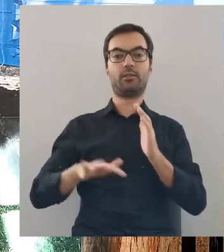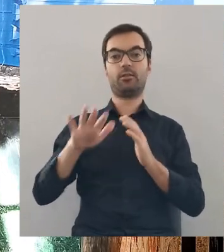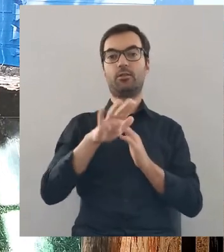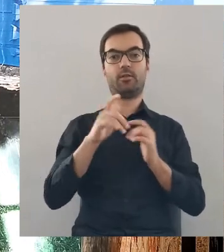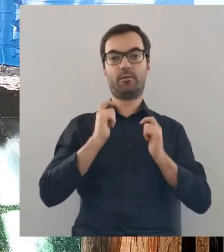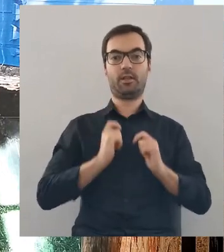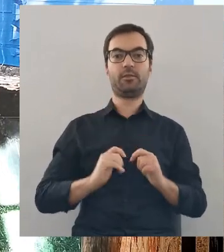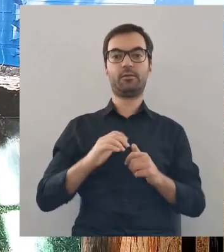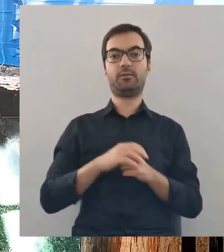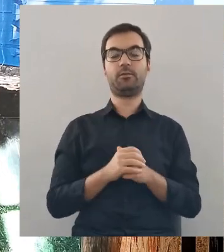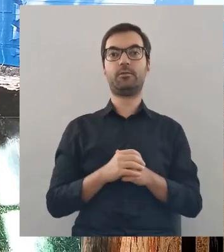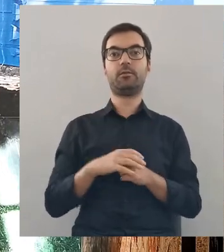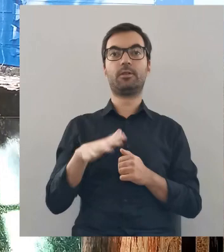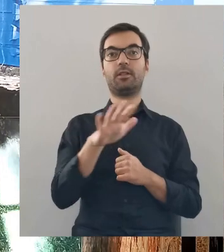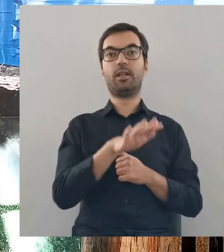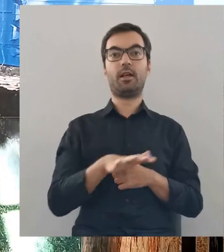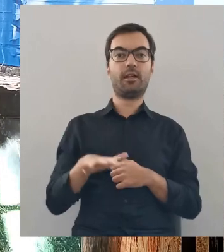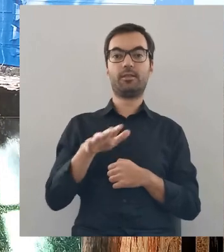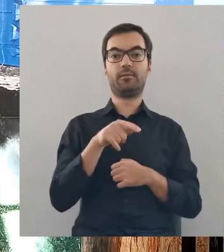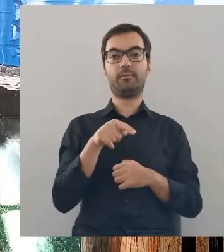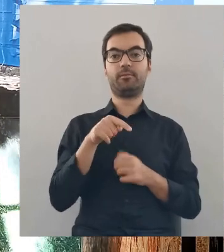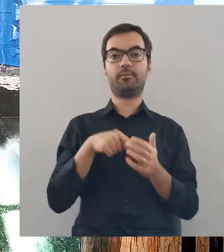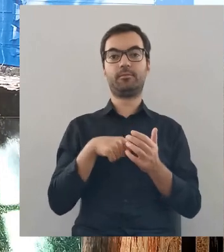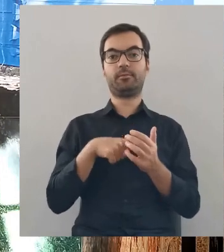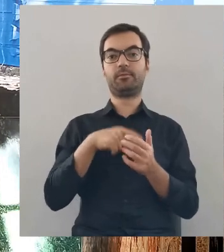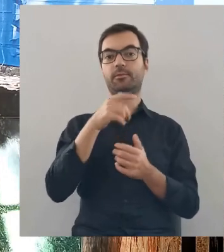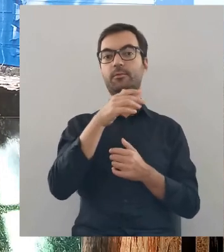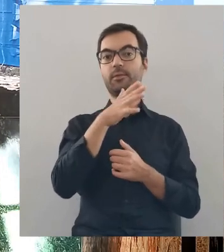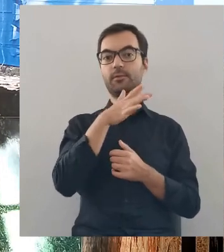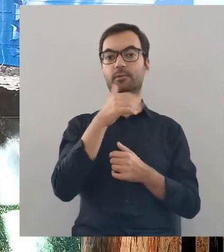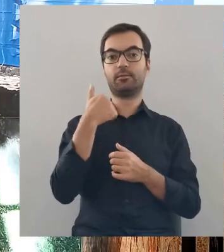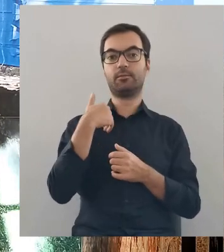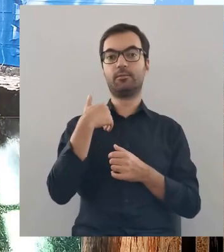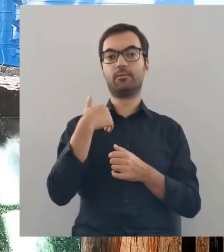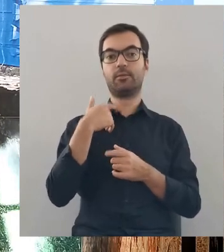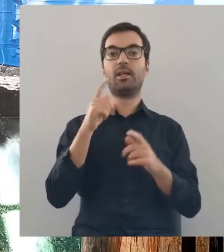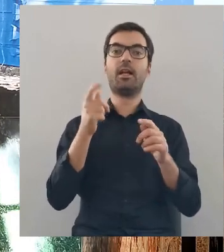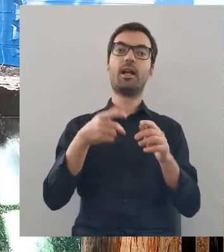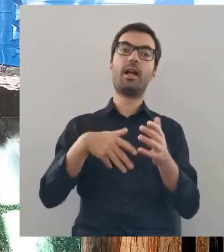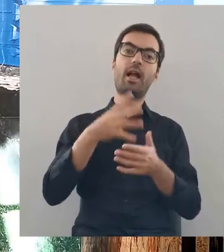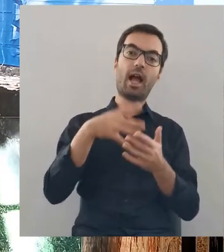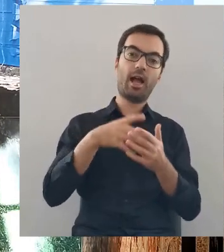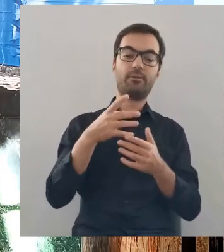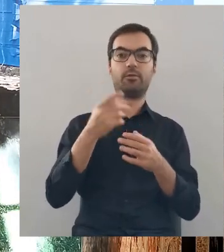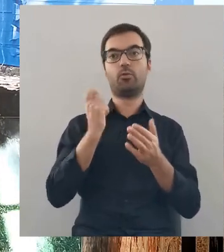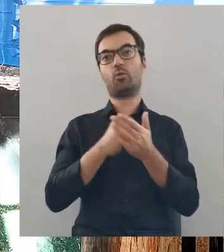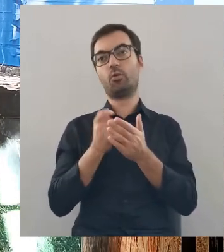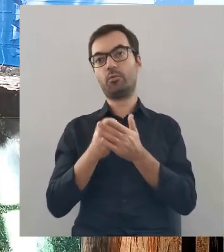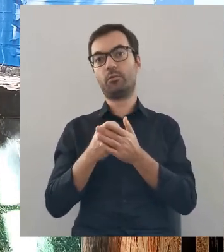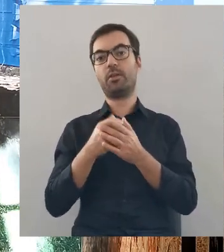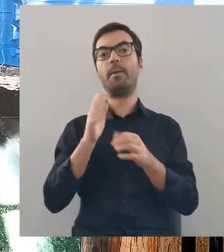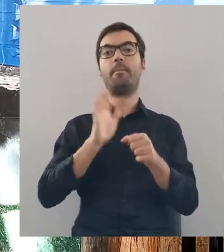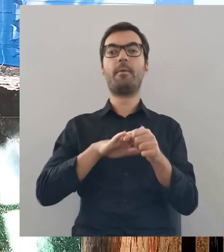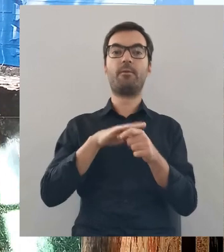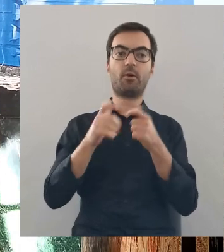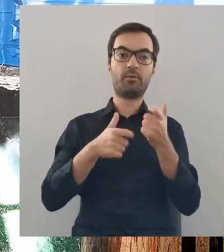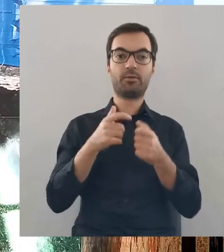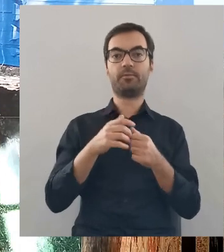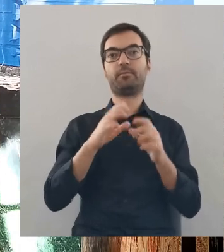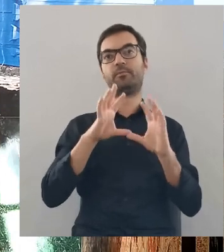tę miejską osadę, na terenie której Żydzi byli krawcami, kupcami,